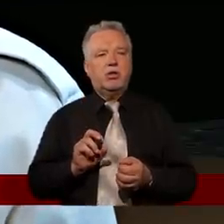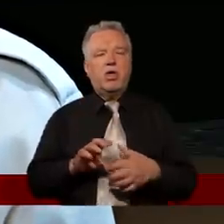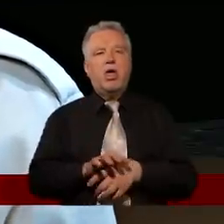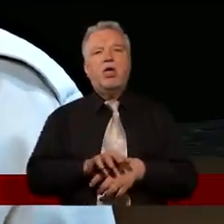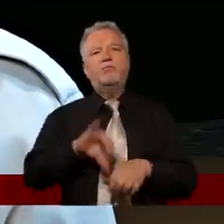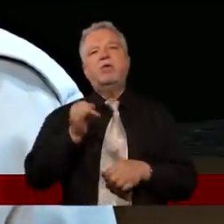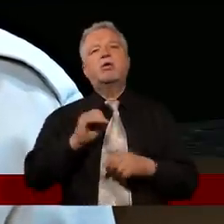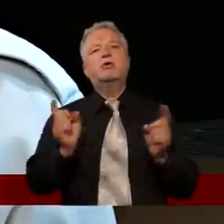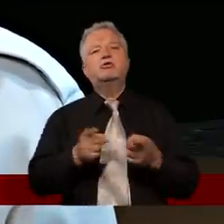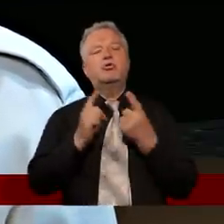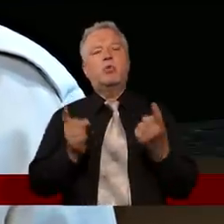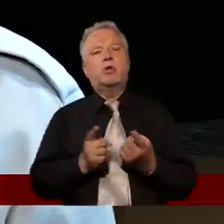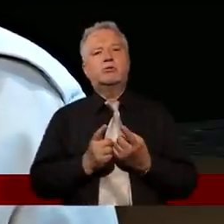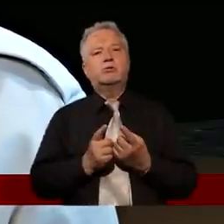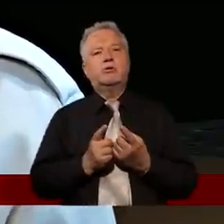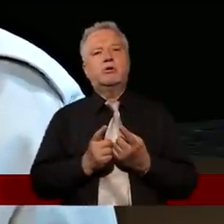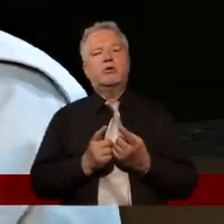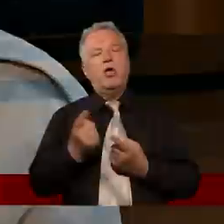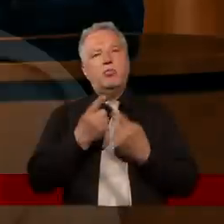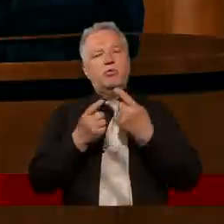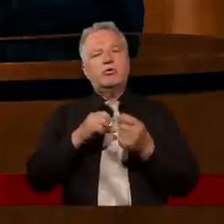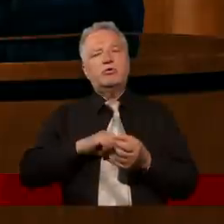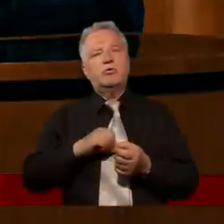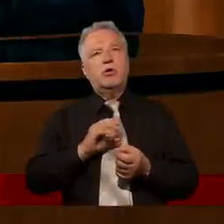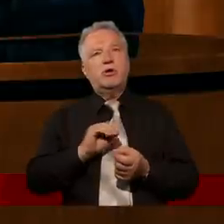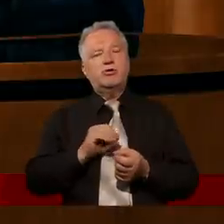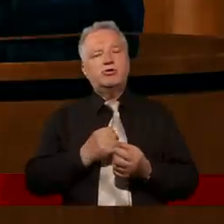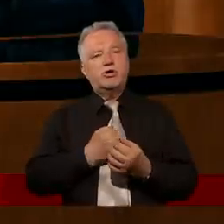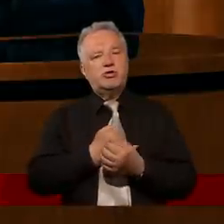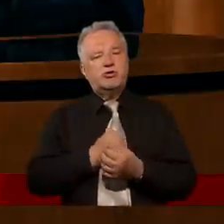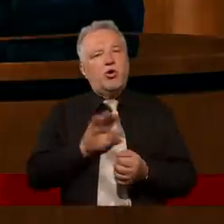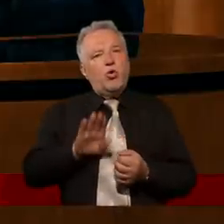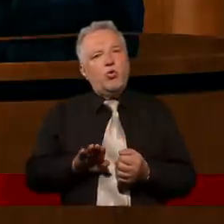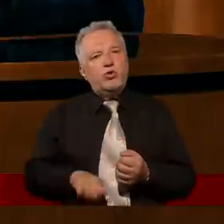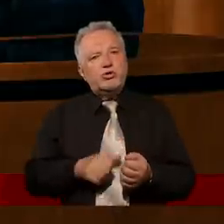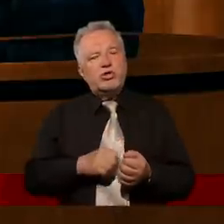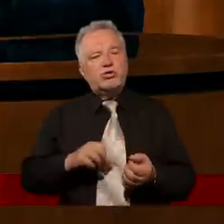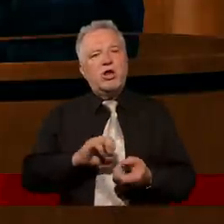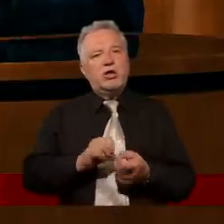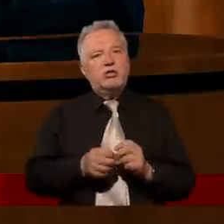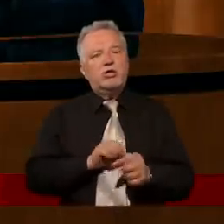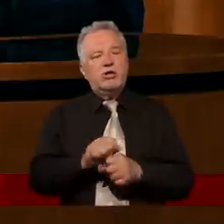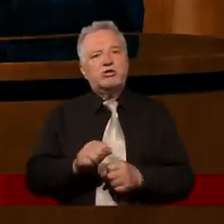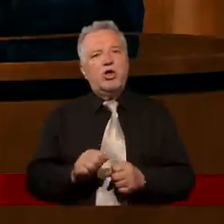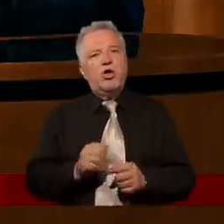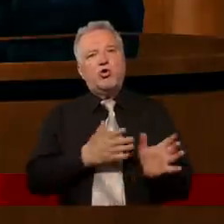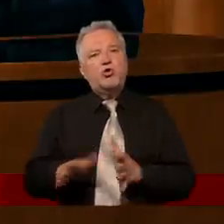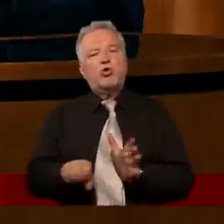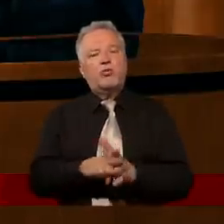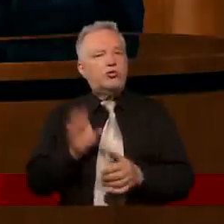W jakichś sytuacjach? Znaczy, i pomyślałem sobie, że dziecko jest... Jak gdyś uniża się w momencie, kiedy jest gotowe do słuchania.